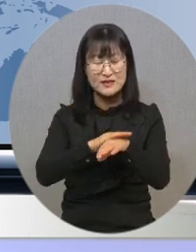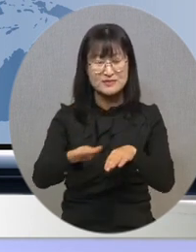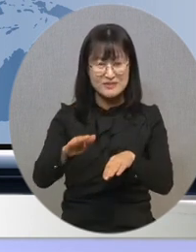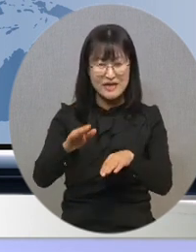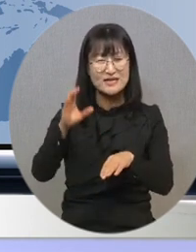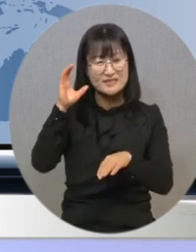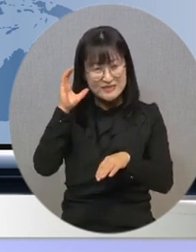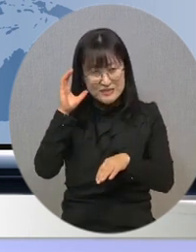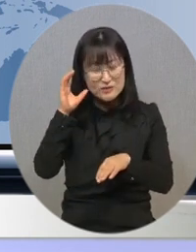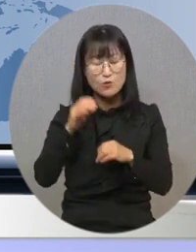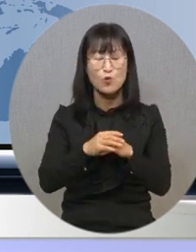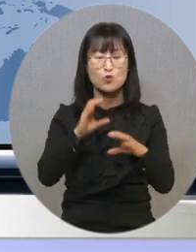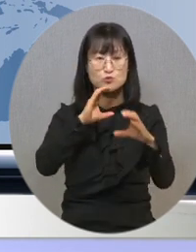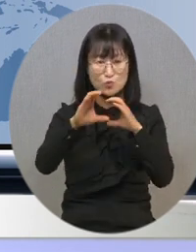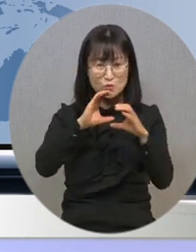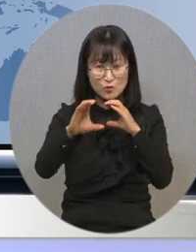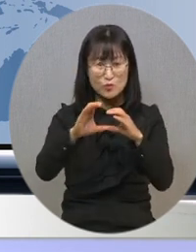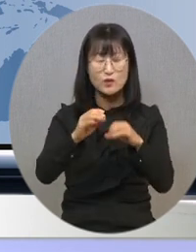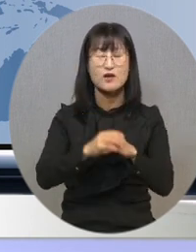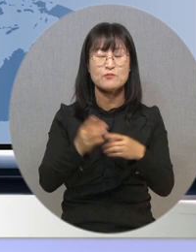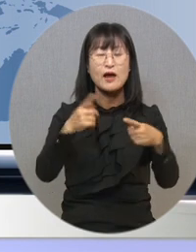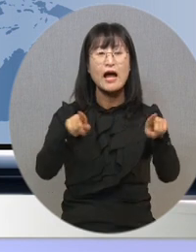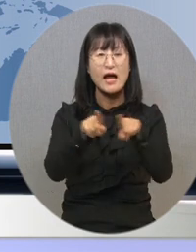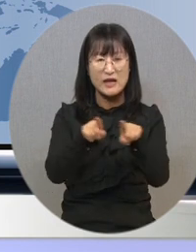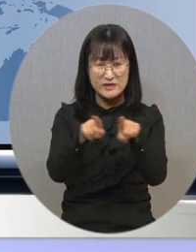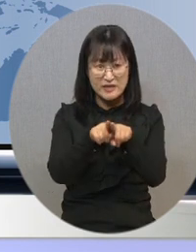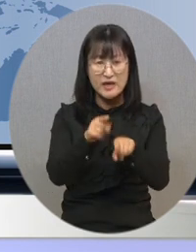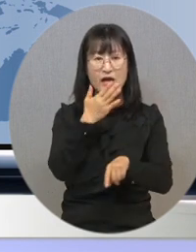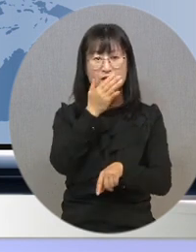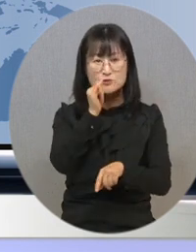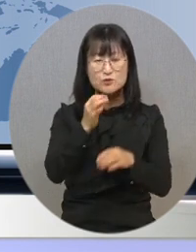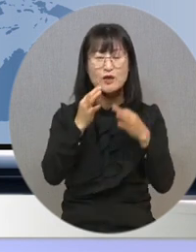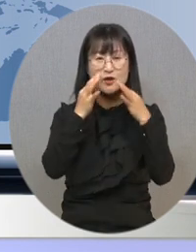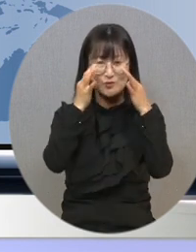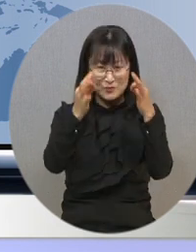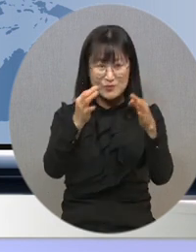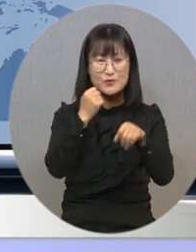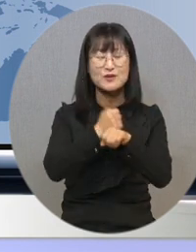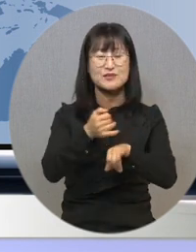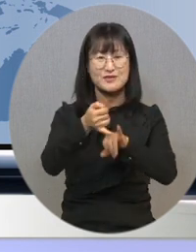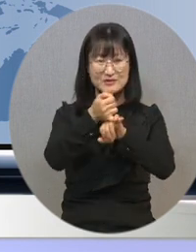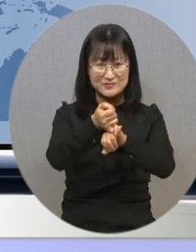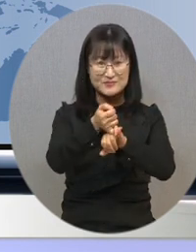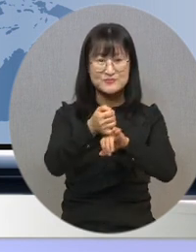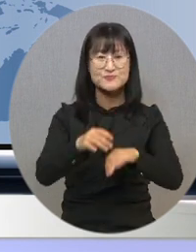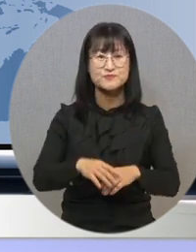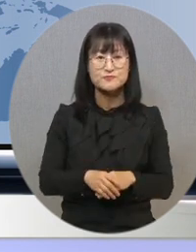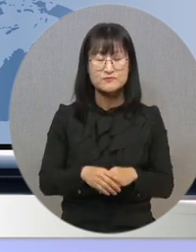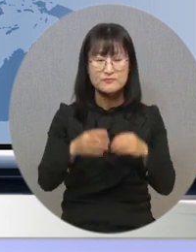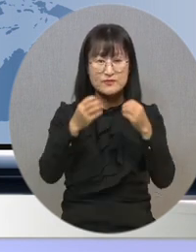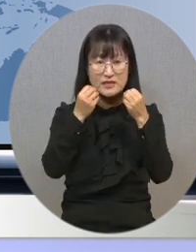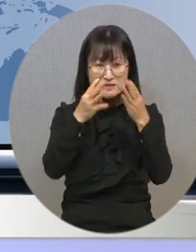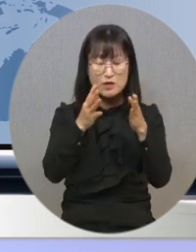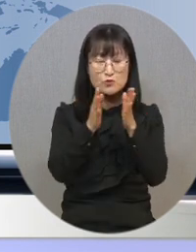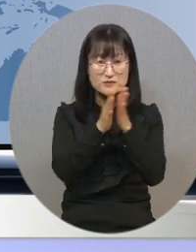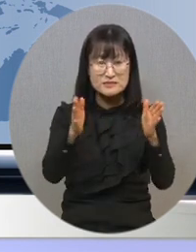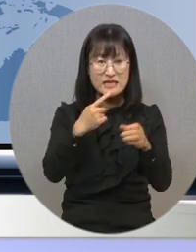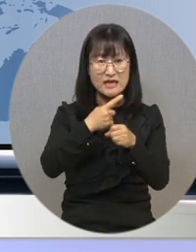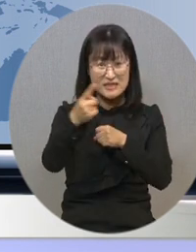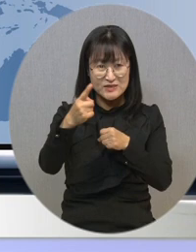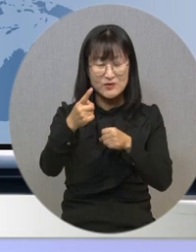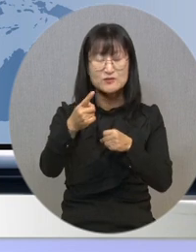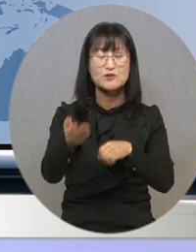대변하고 소통하며 동고동락할 수 있도록 온 힘을 다할 것을 다짐합니다. 새해에도 우리 시청자